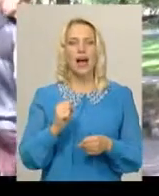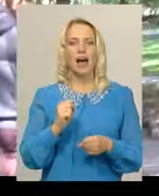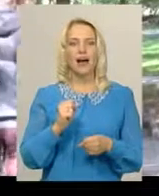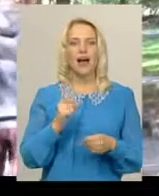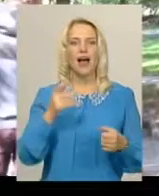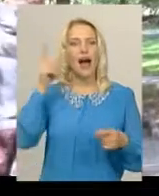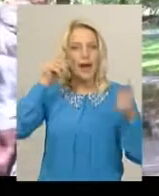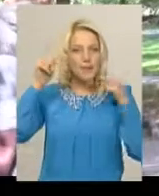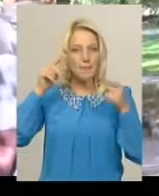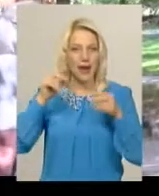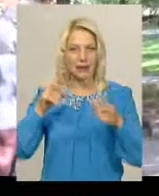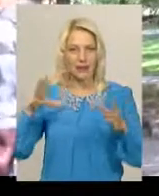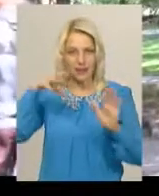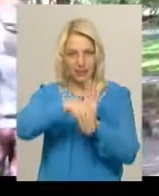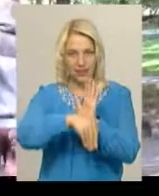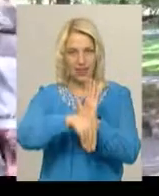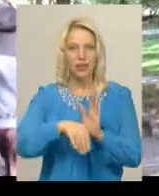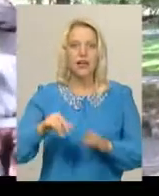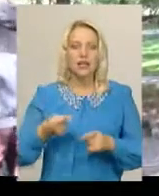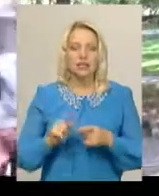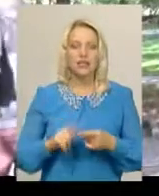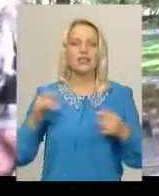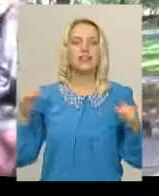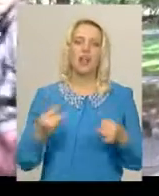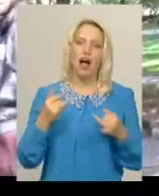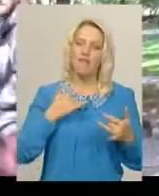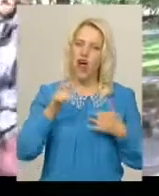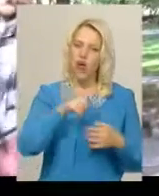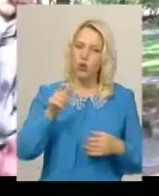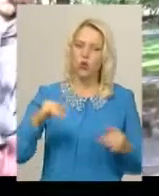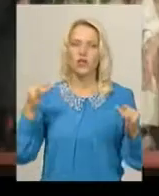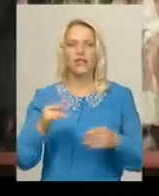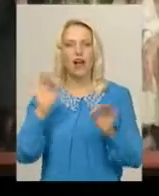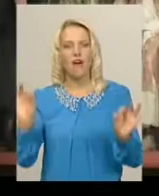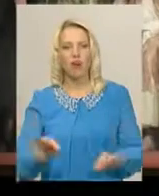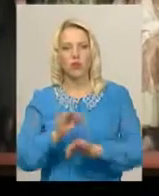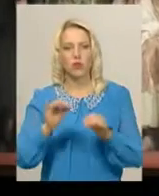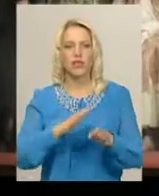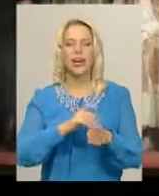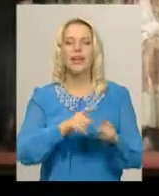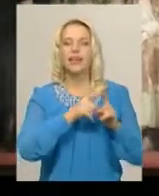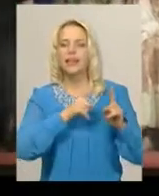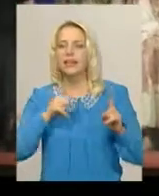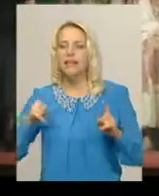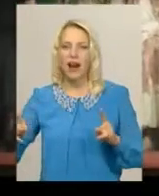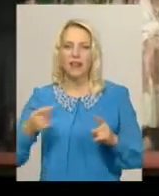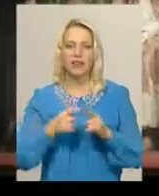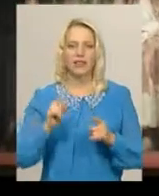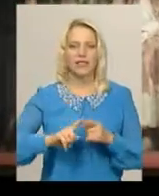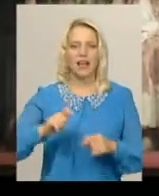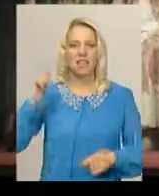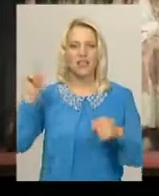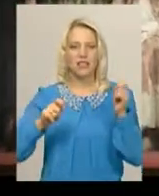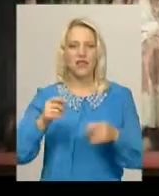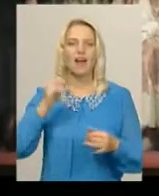задіяно. Цікаві актори, цікава музика. Триватиме фестиваль «Лількова веселка» до